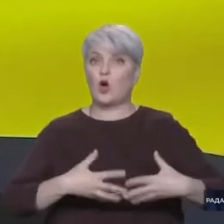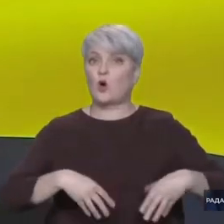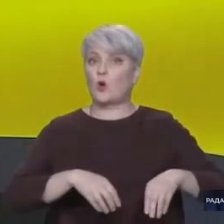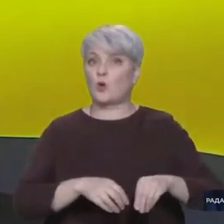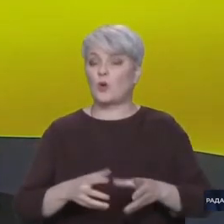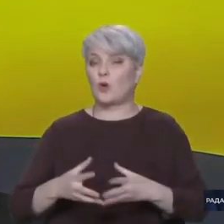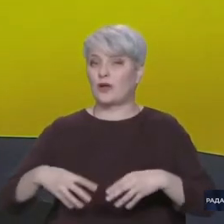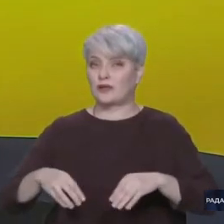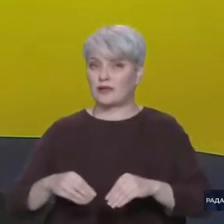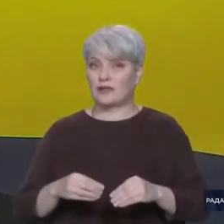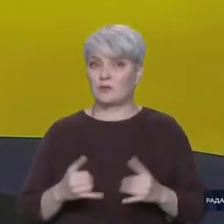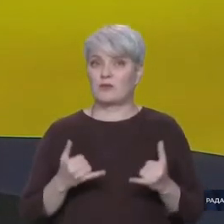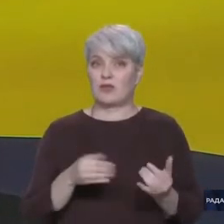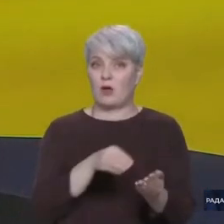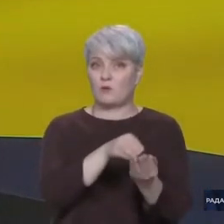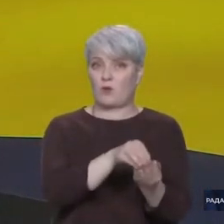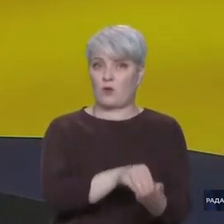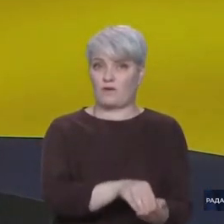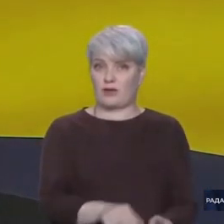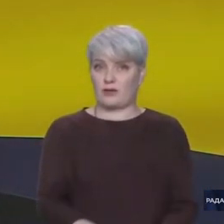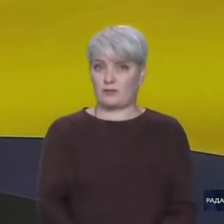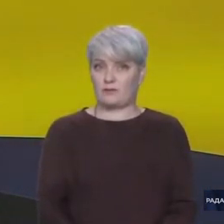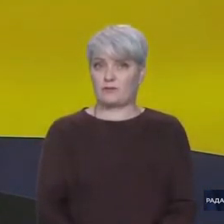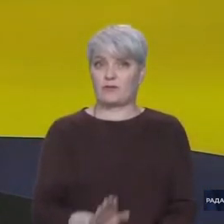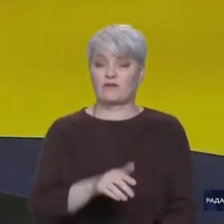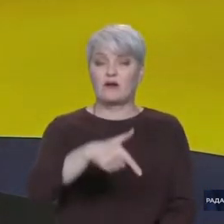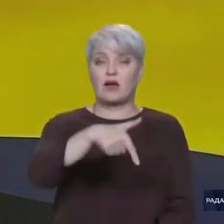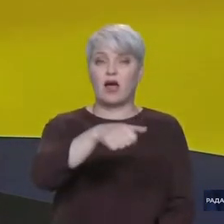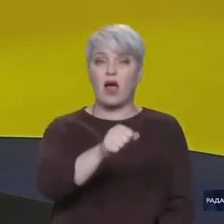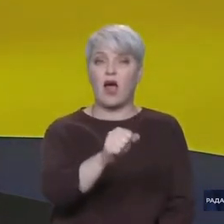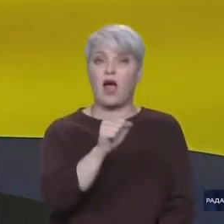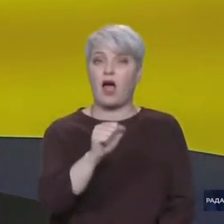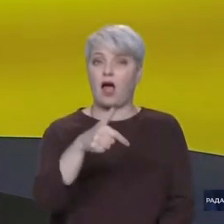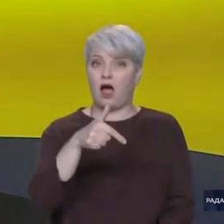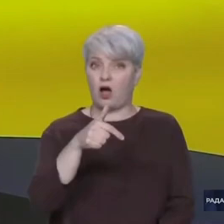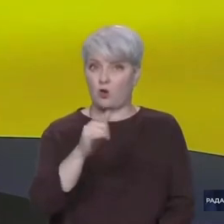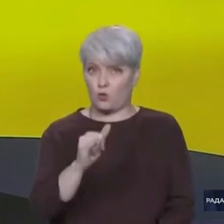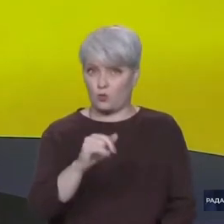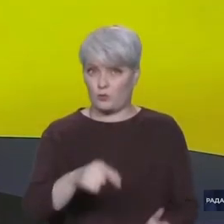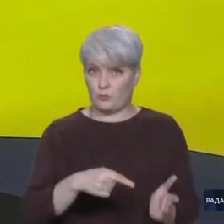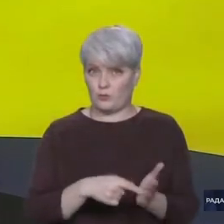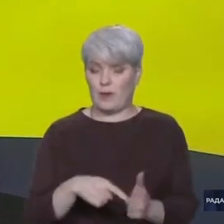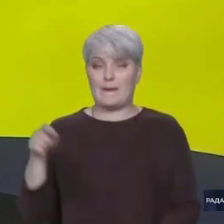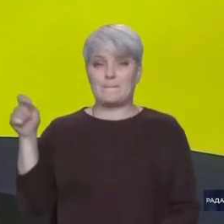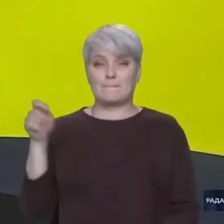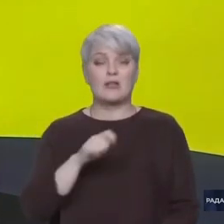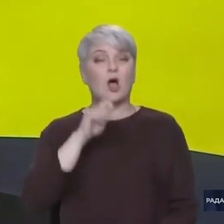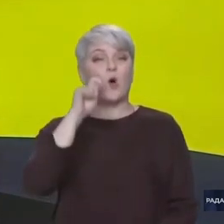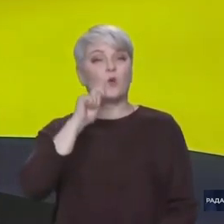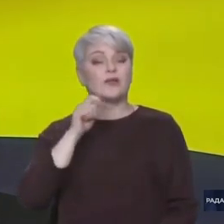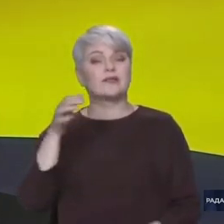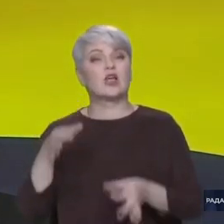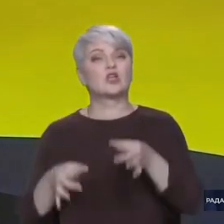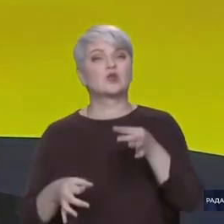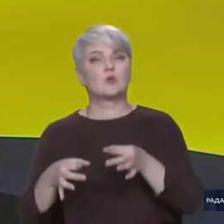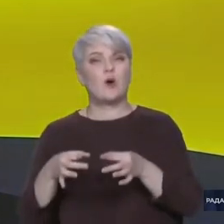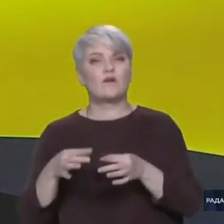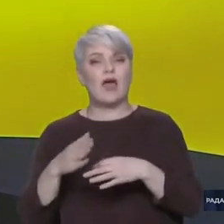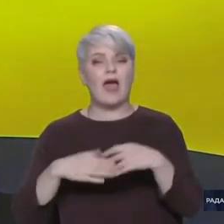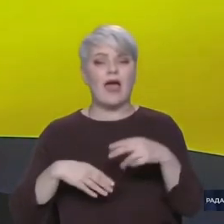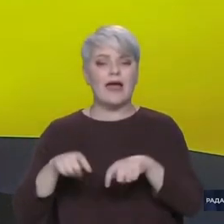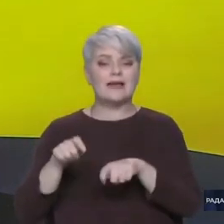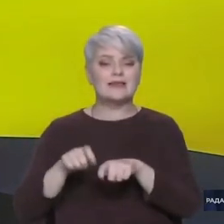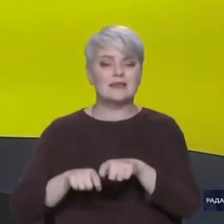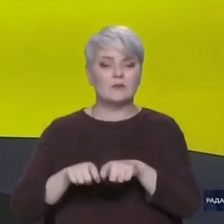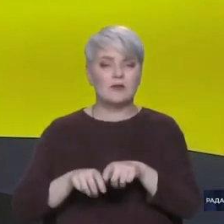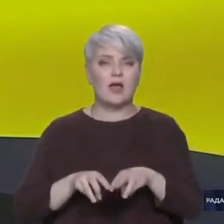До ГААГи прибули українські судові експерсти Міністерства охорони здоров'я та Міністерства юстиції. Протягом